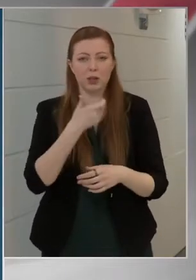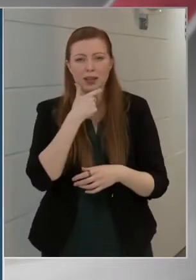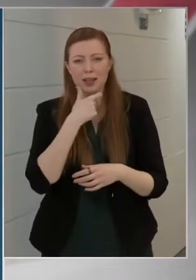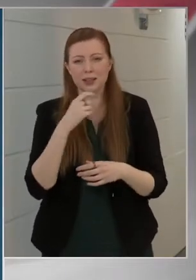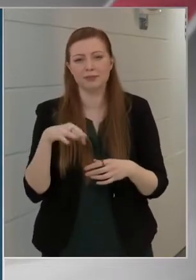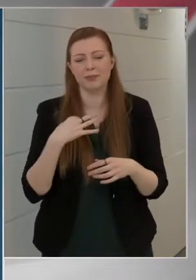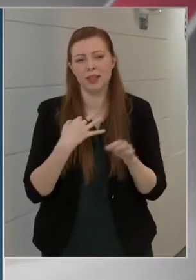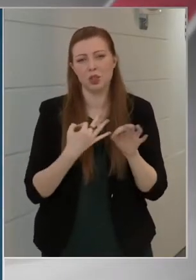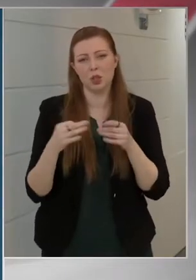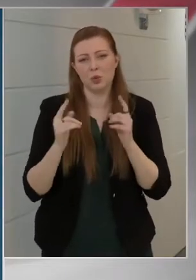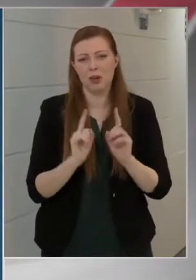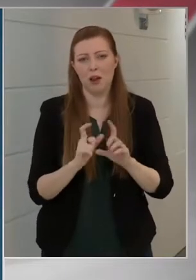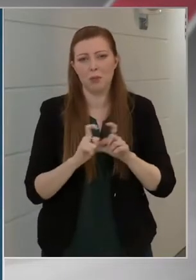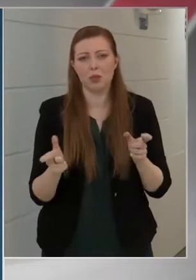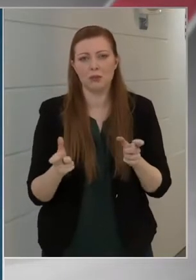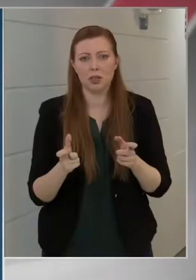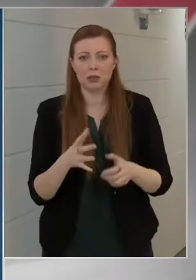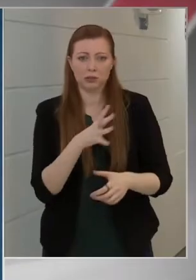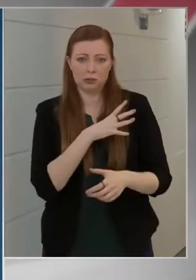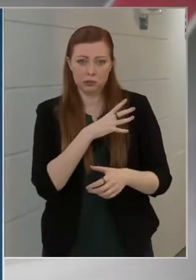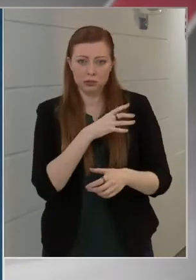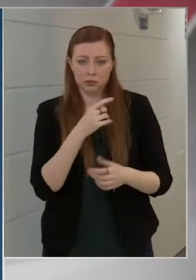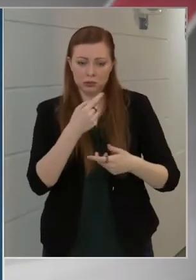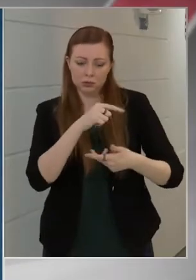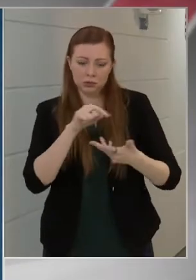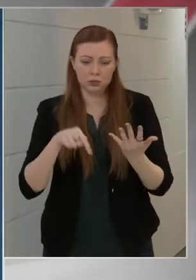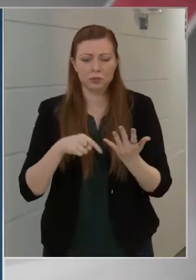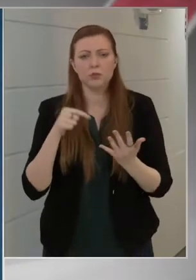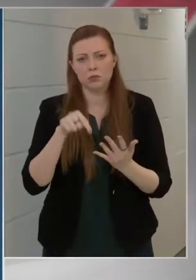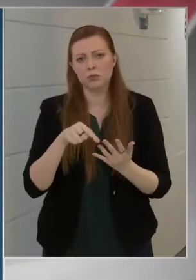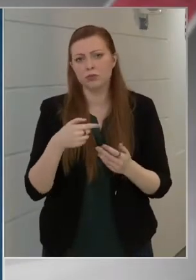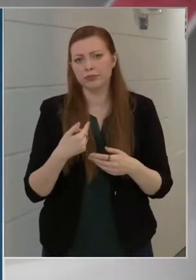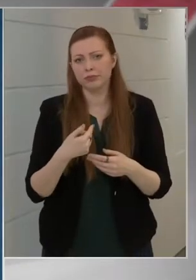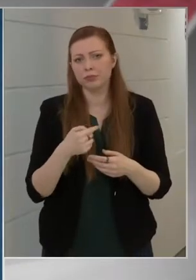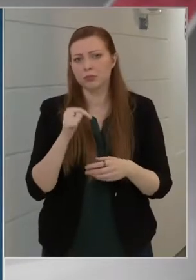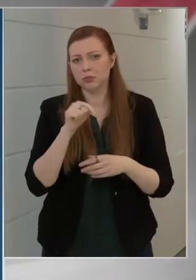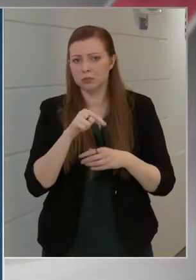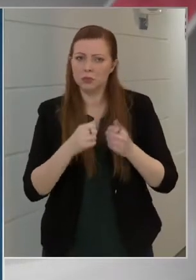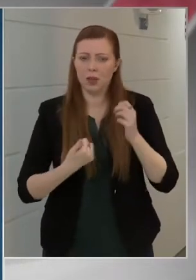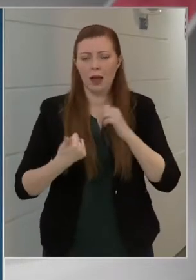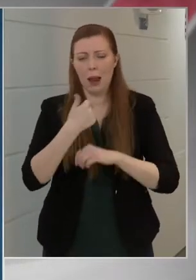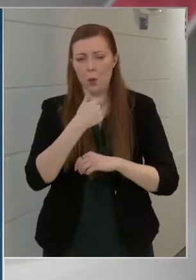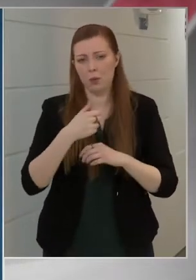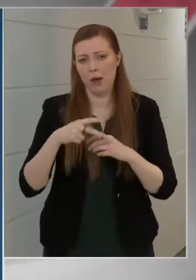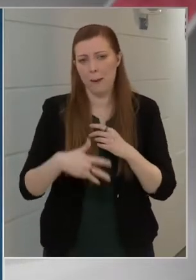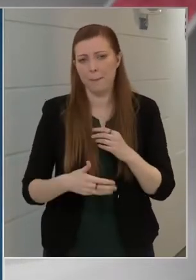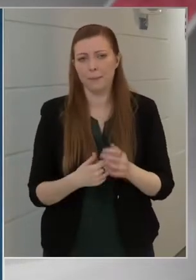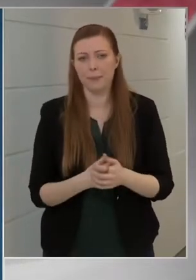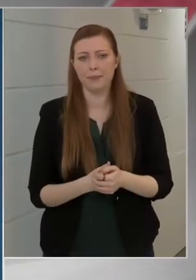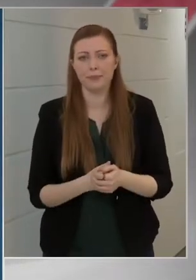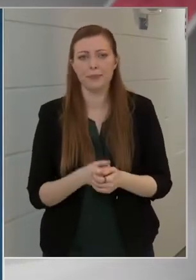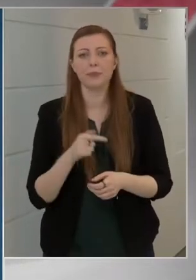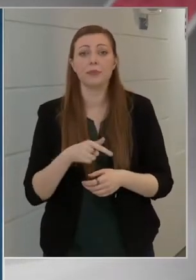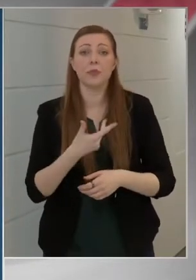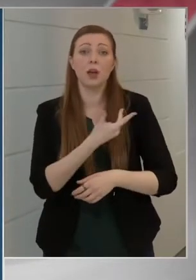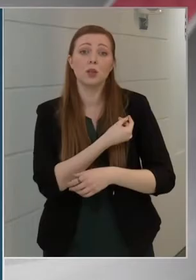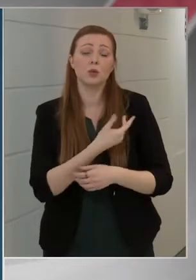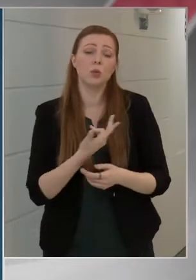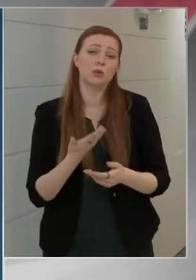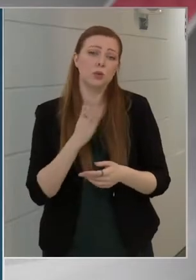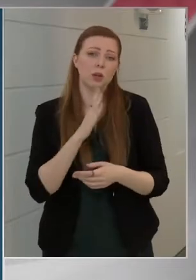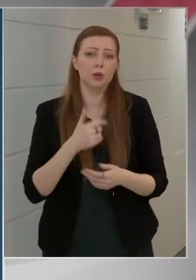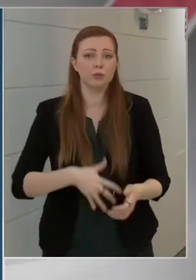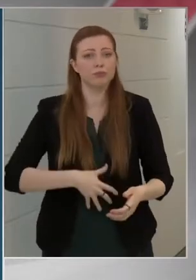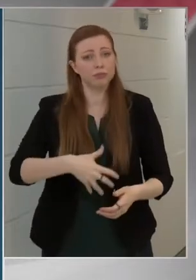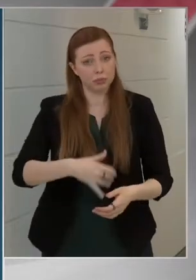egészségügyi állapota miatt veszélyeztetett, őket részesítsék előnyben, ezt az oltóanyagot a várandós kismamák